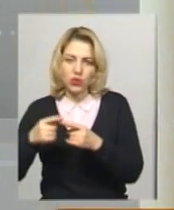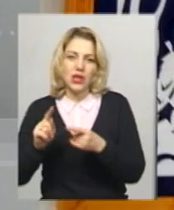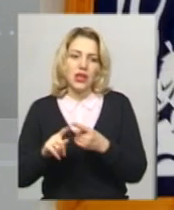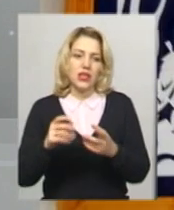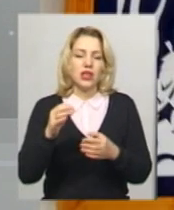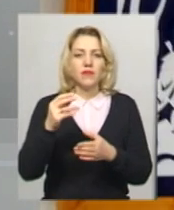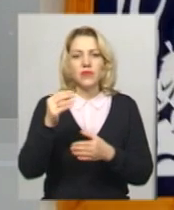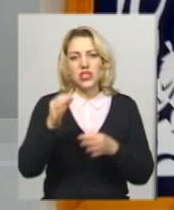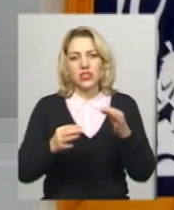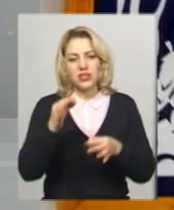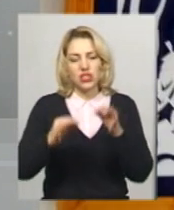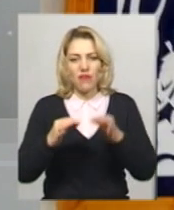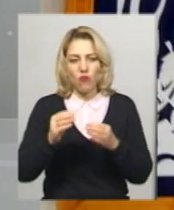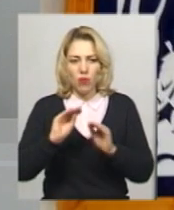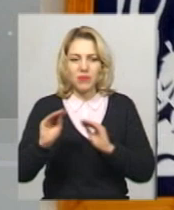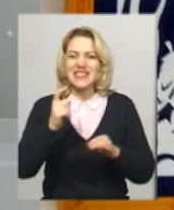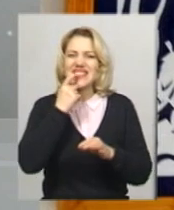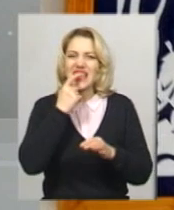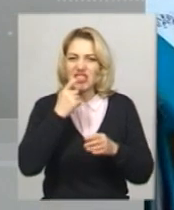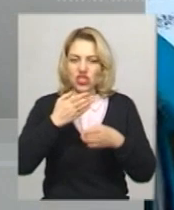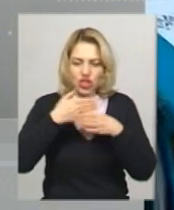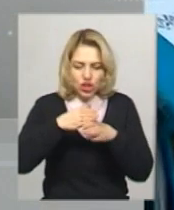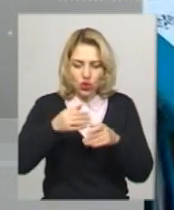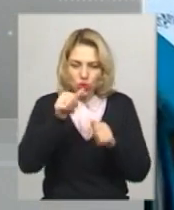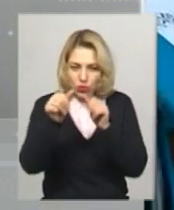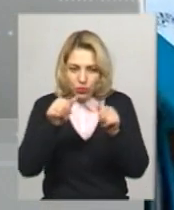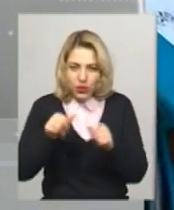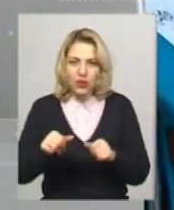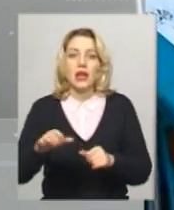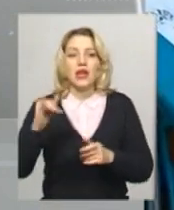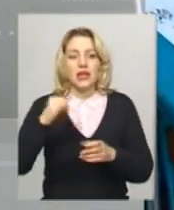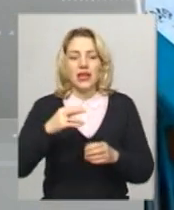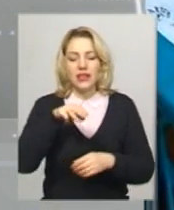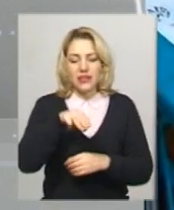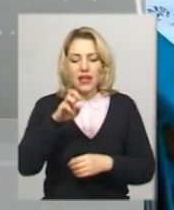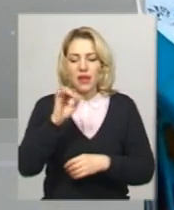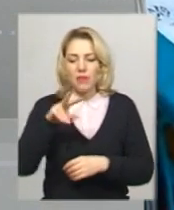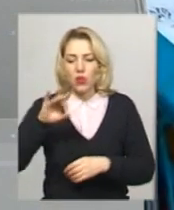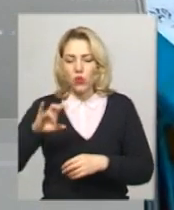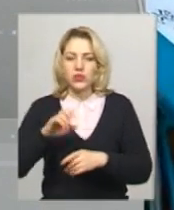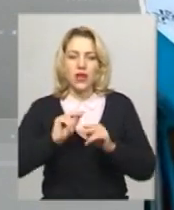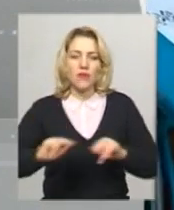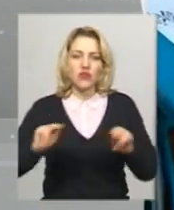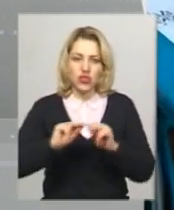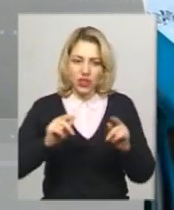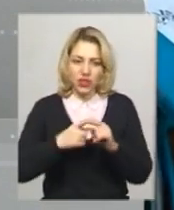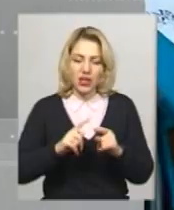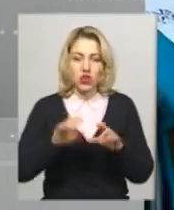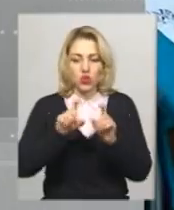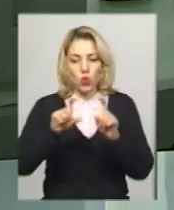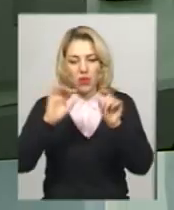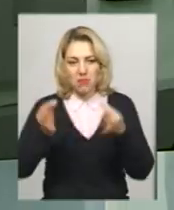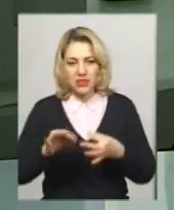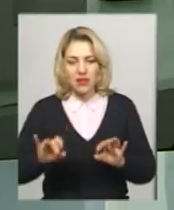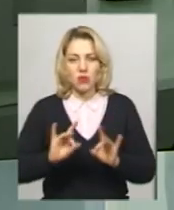живопис, картини з яєчної шкаралупи, художня фотографія. Тетяна Білус, викладач Богдани Ільєвої школи мистецтв, повідомляє,